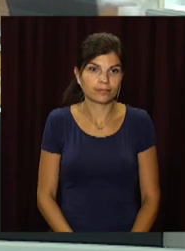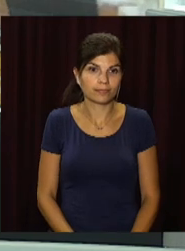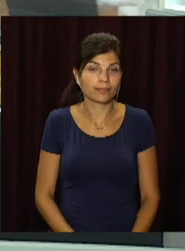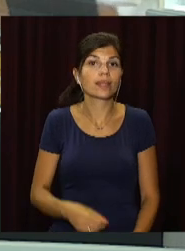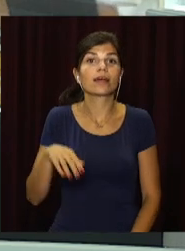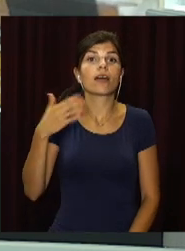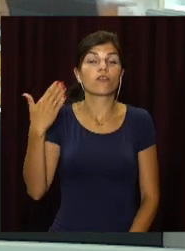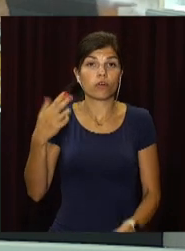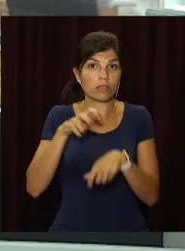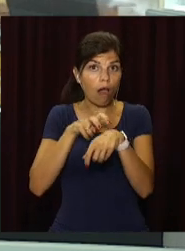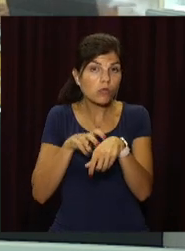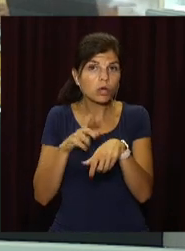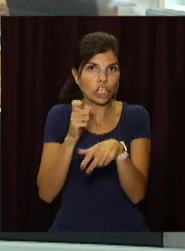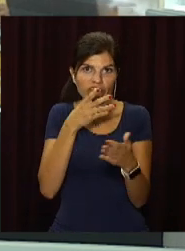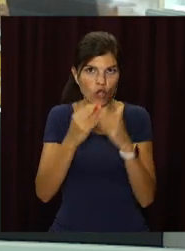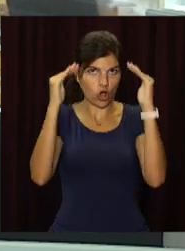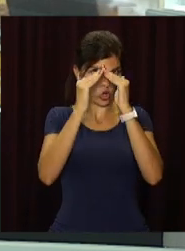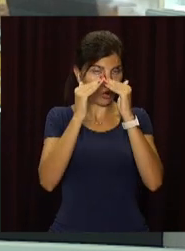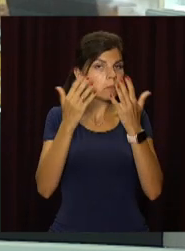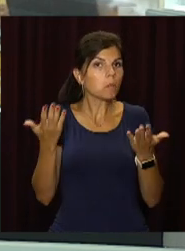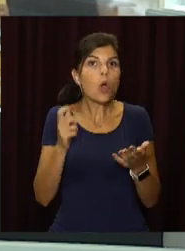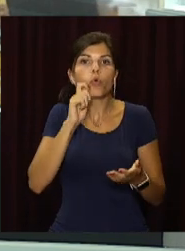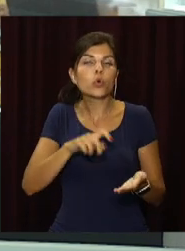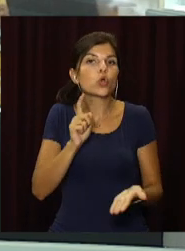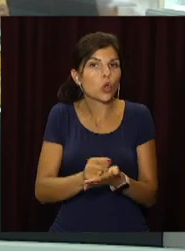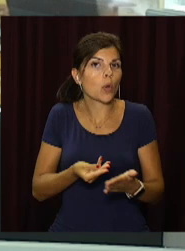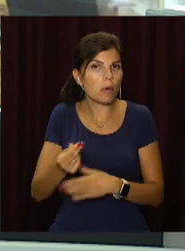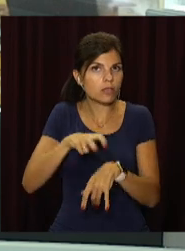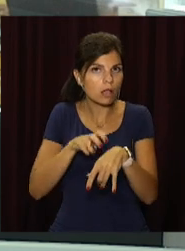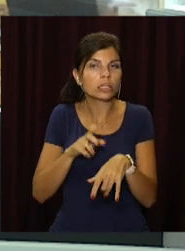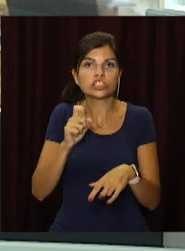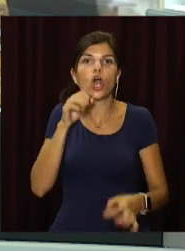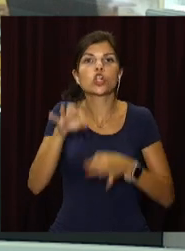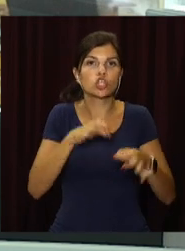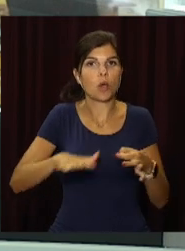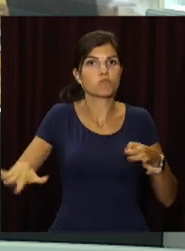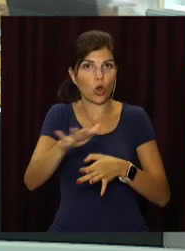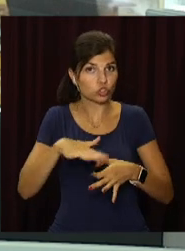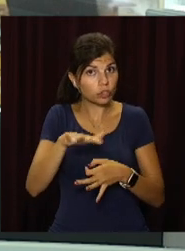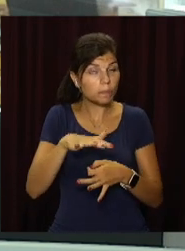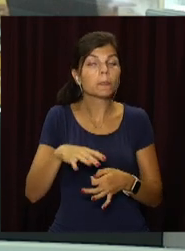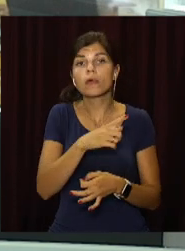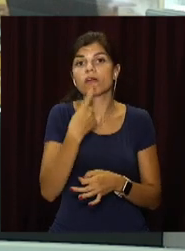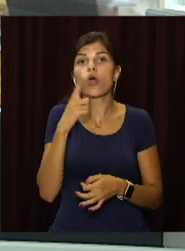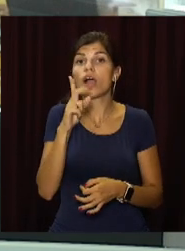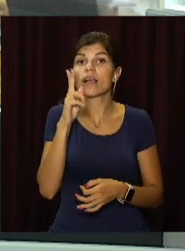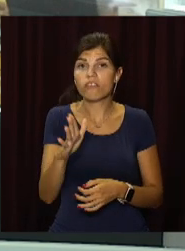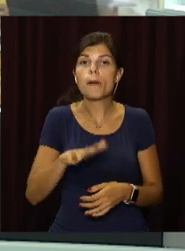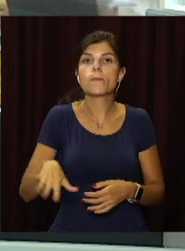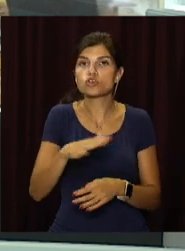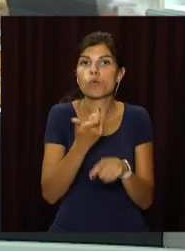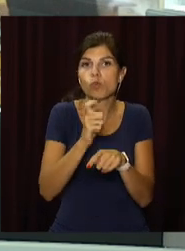Данина за власний дах. Українці мають сплачувати податок за надлишкові метри житла. Йдеться про квартири